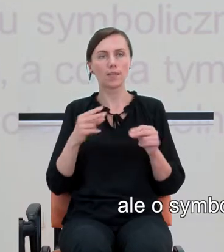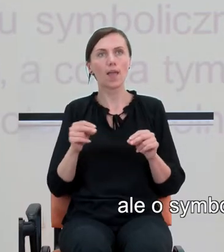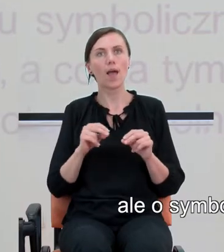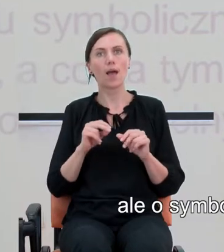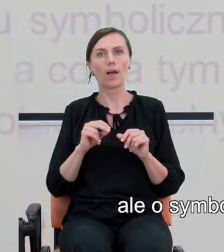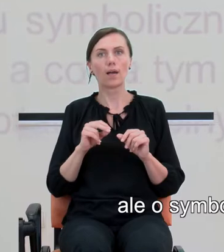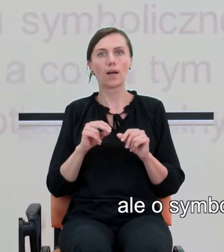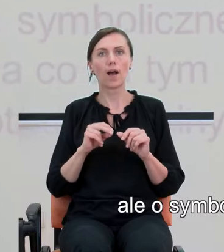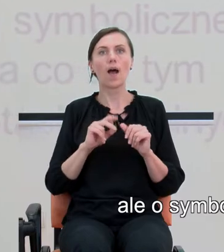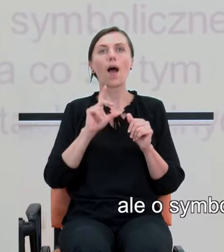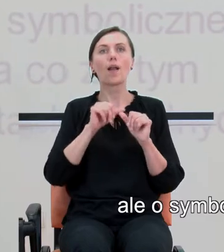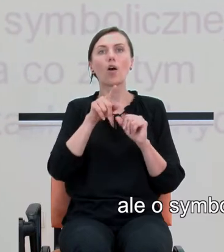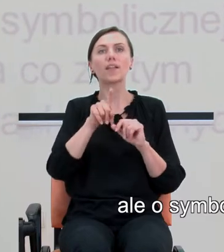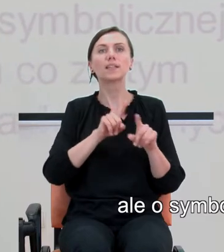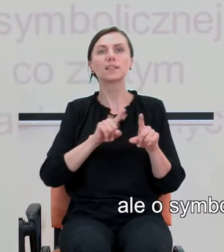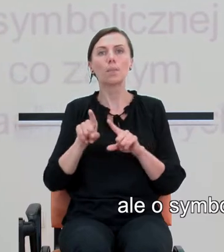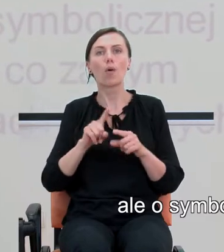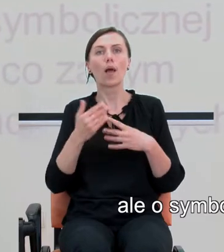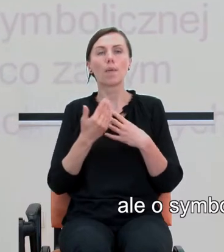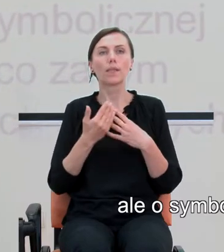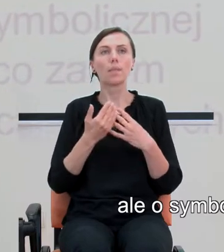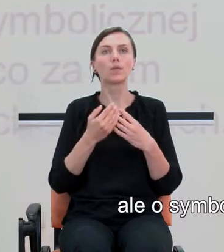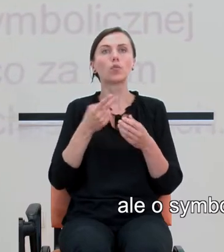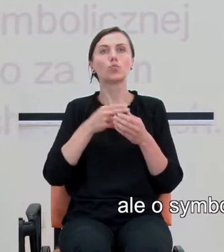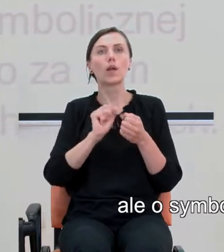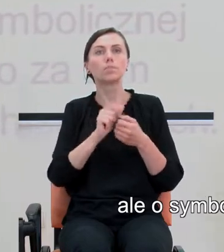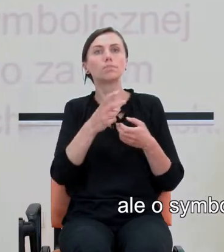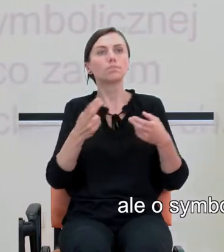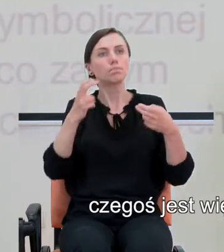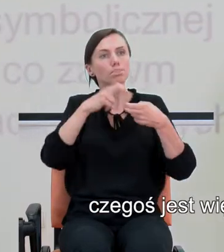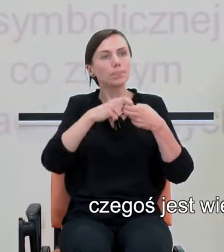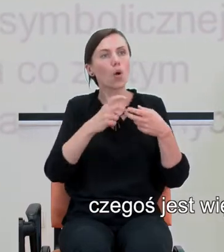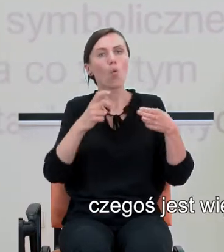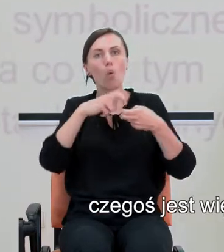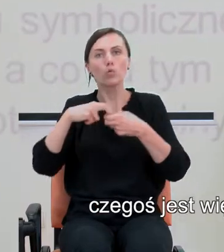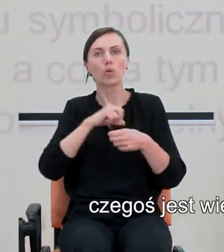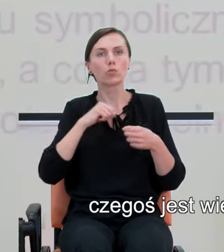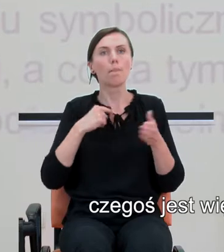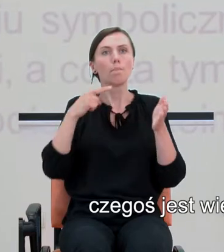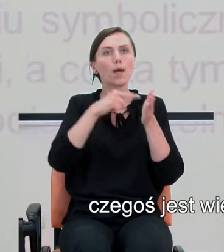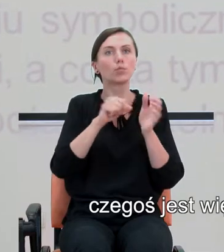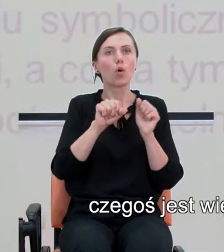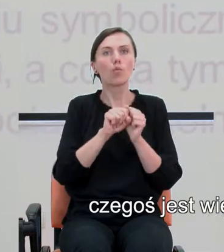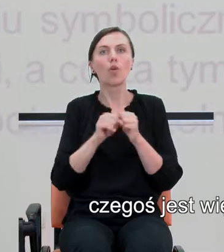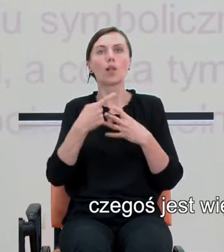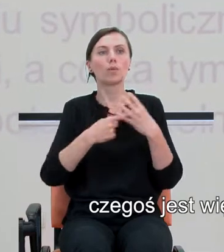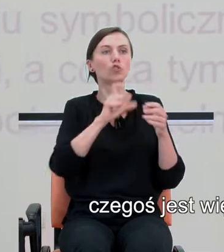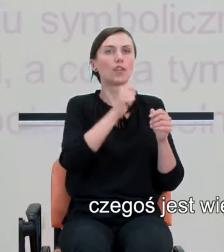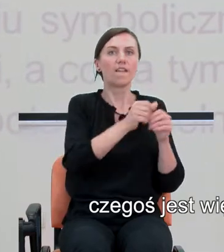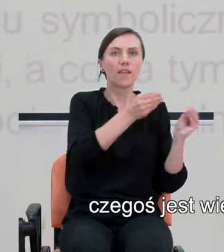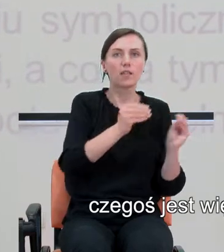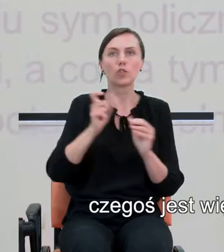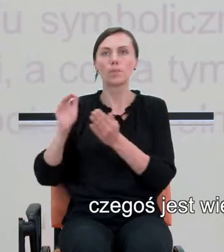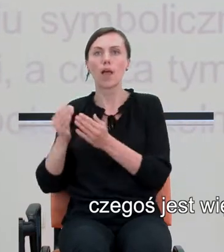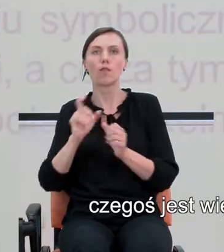ale symbolach odnoszących się do jakiejś liczebności, że czegoś jest więcej, czegoś jest mniej, coś